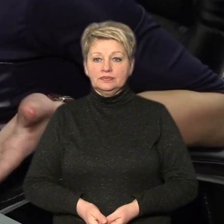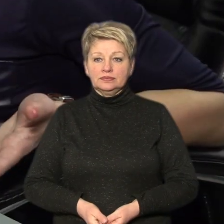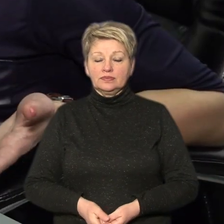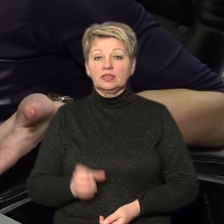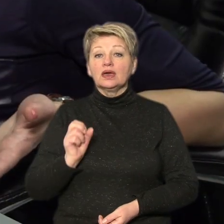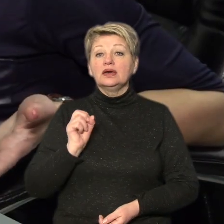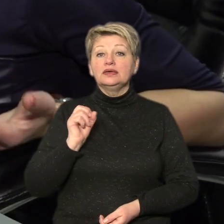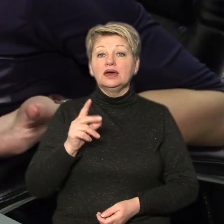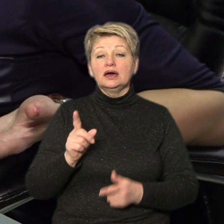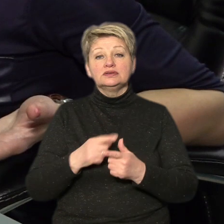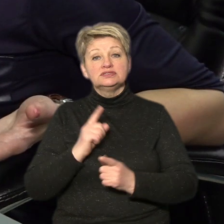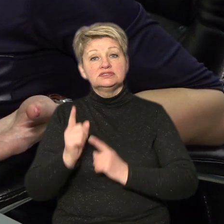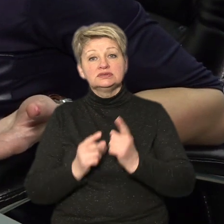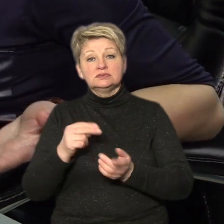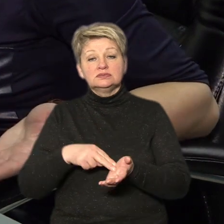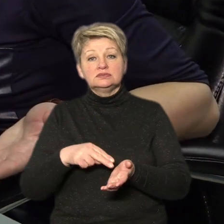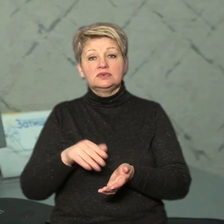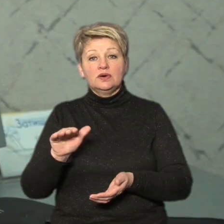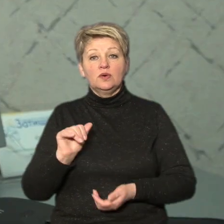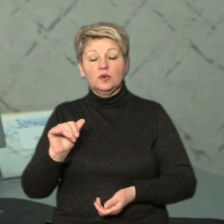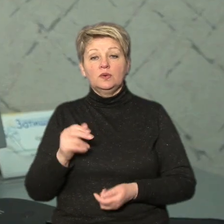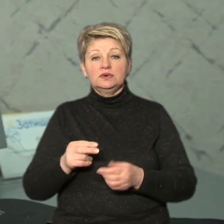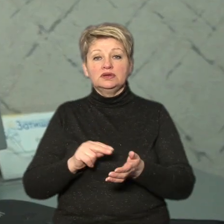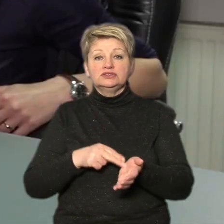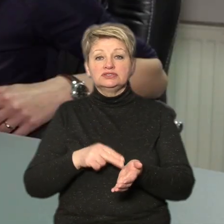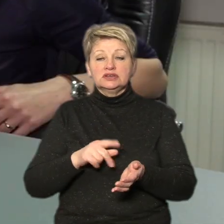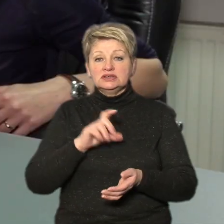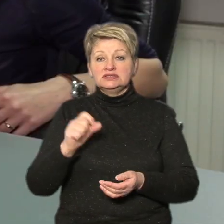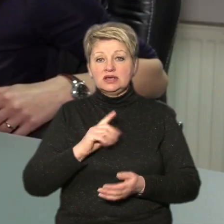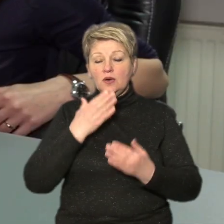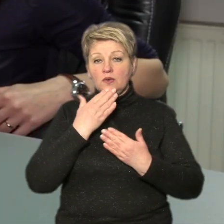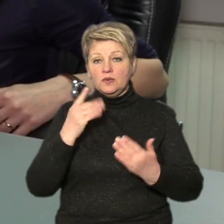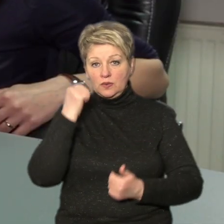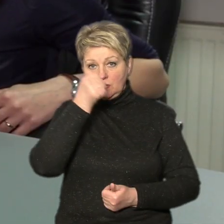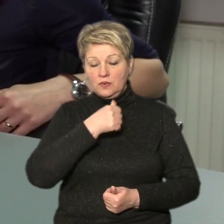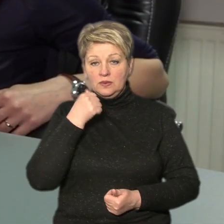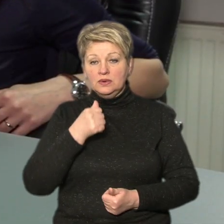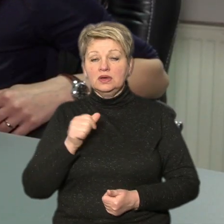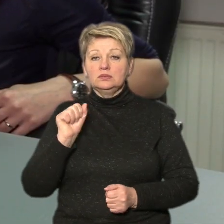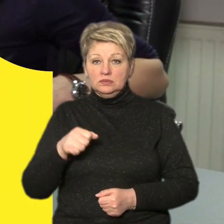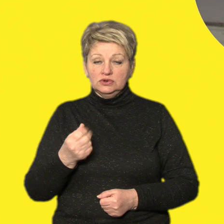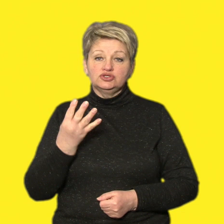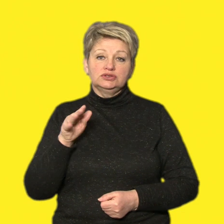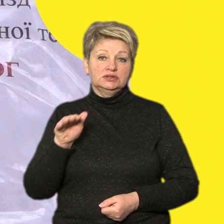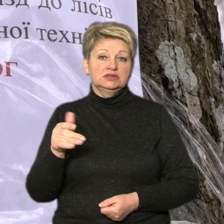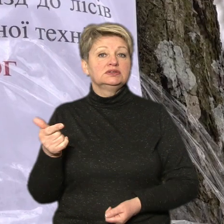Як та чи змінилася вартість оренди житла у Черкасах за останній рік? Можна зняти за 4 тисячі гривень.